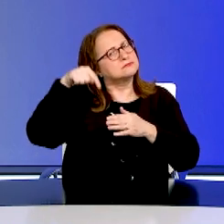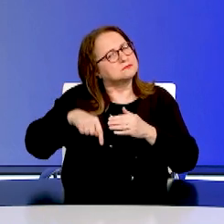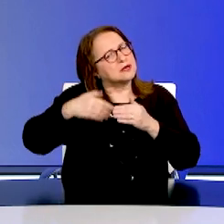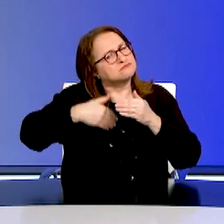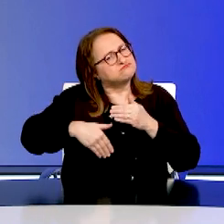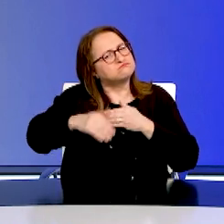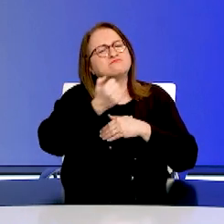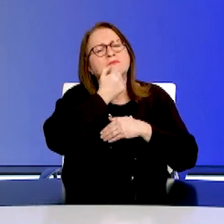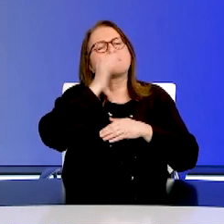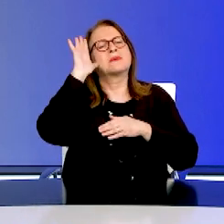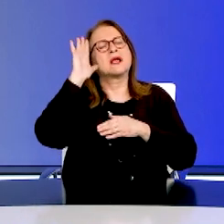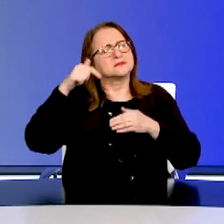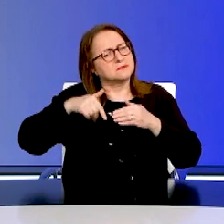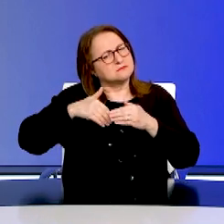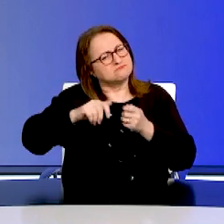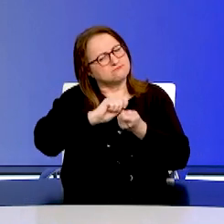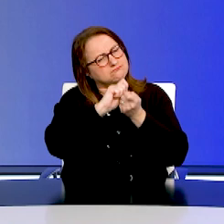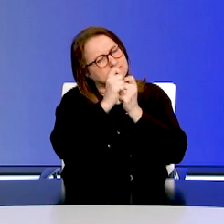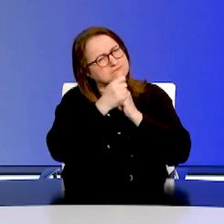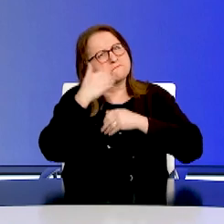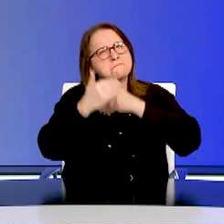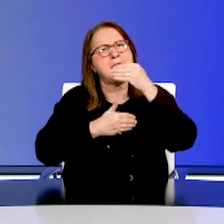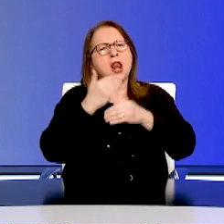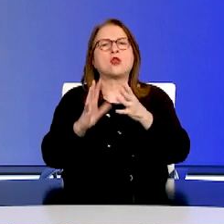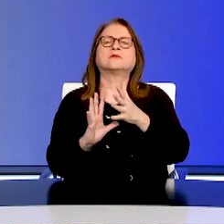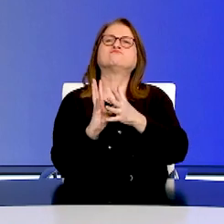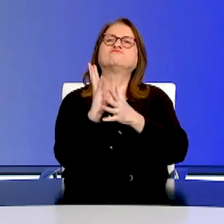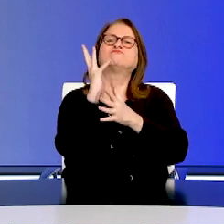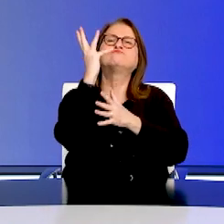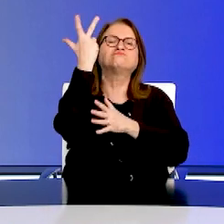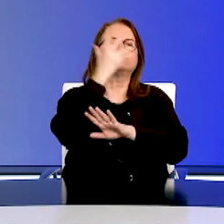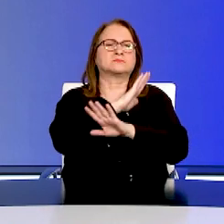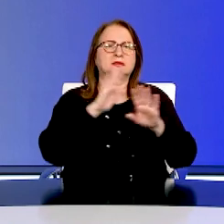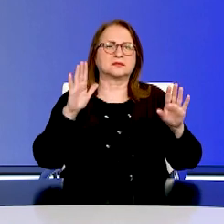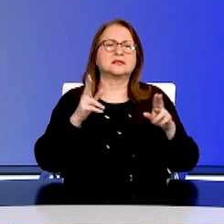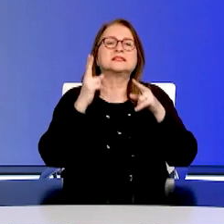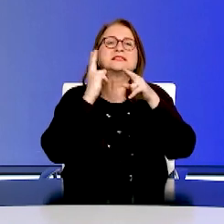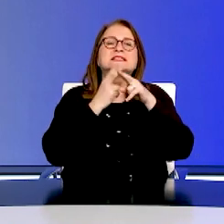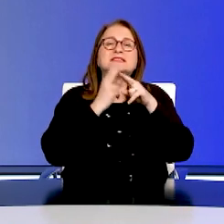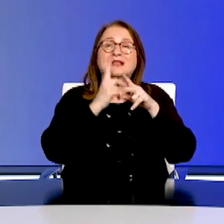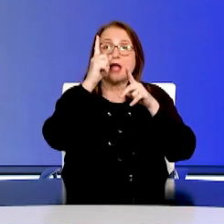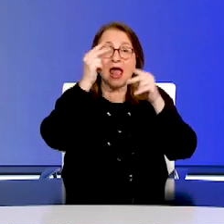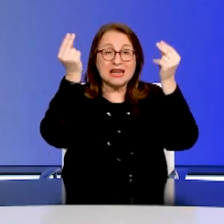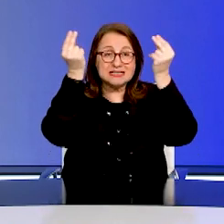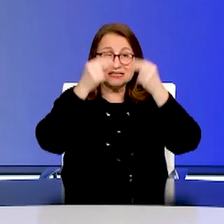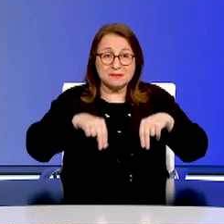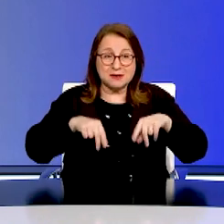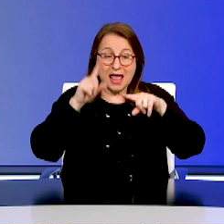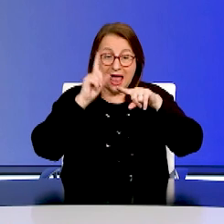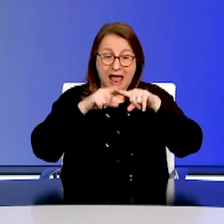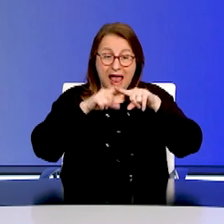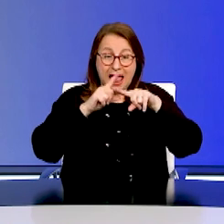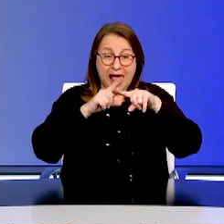σε ένα και μόνο συμπέρασμα οδηγεί. Ότι μοιρασμένοι οι Έλληνες λίγησαν, ενώ ενωμένοι μεγαλούργησαν.